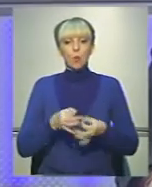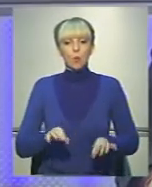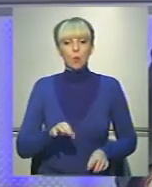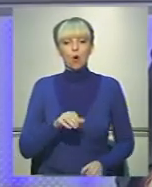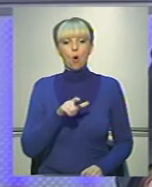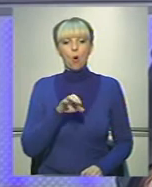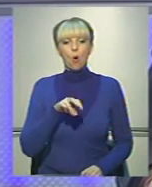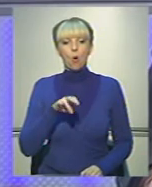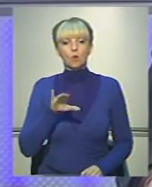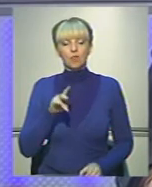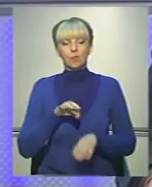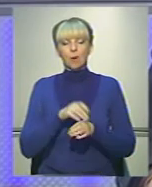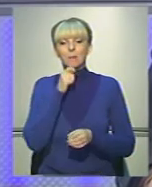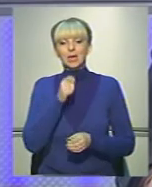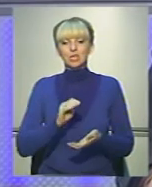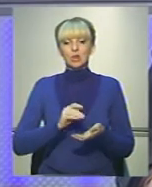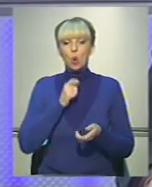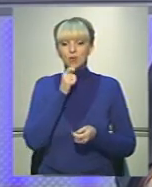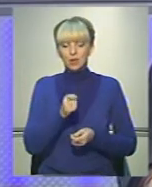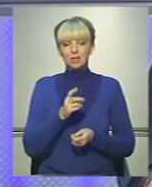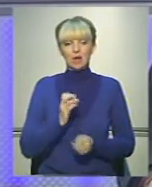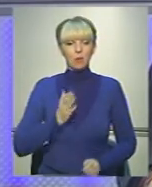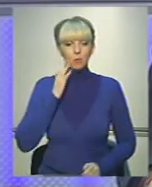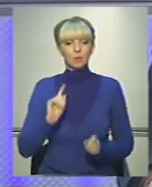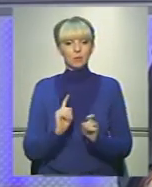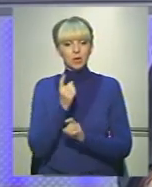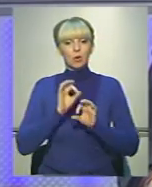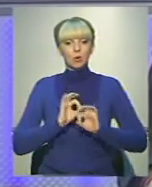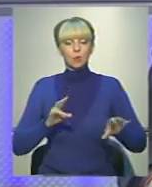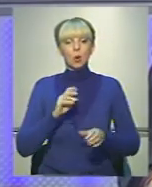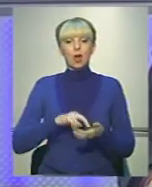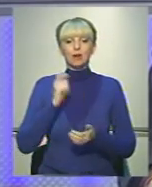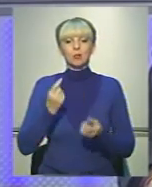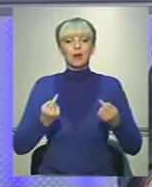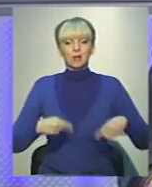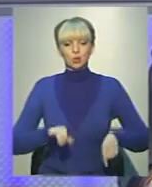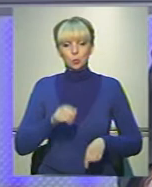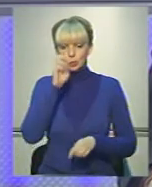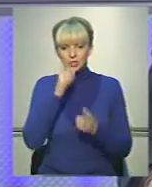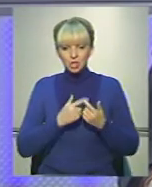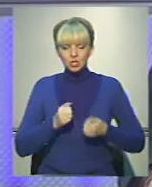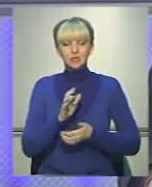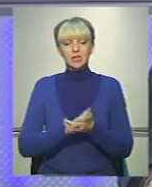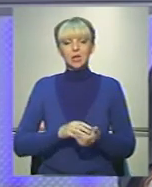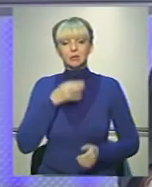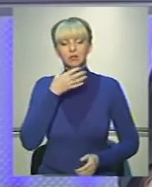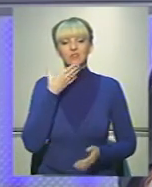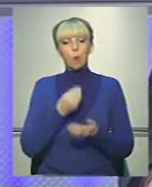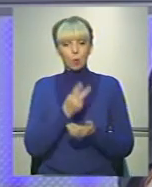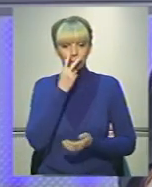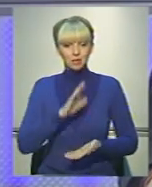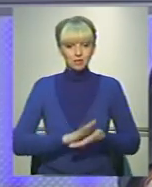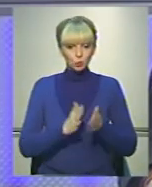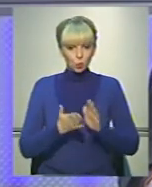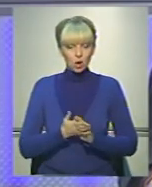Михайло Головко провів прес-конференцію на Буковині. Спершу розповів про економічну кризу в державі. Далі ж висловив власне бачення